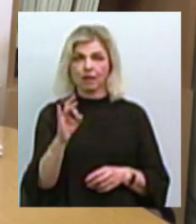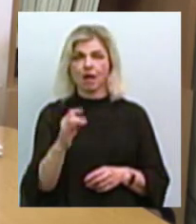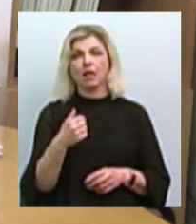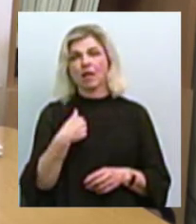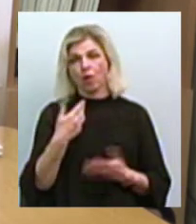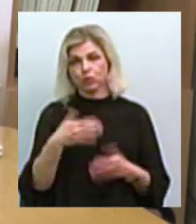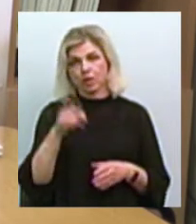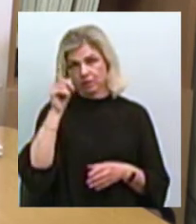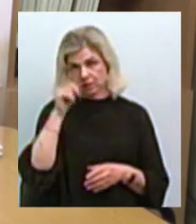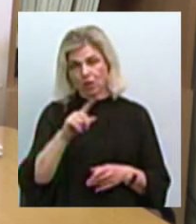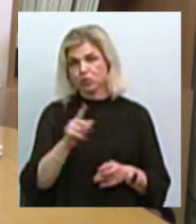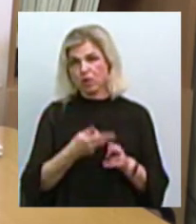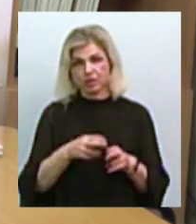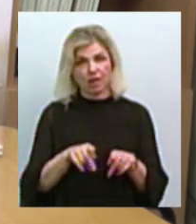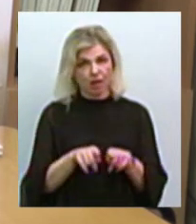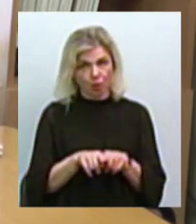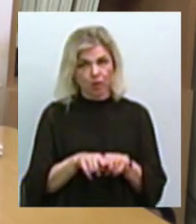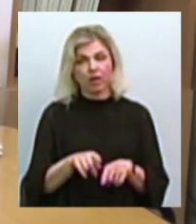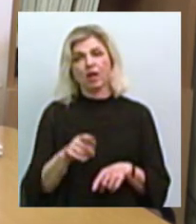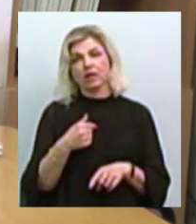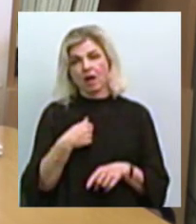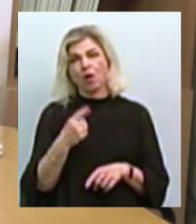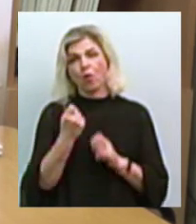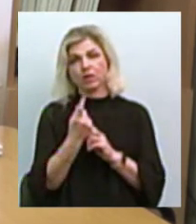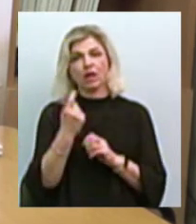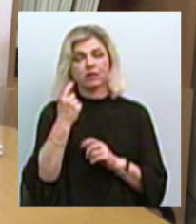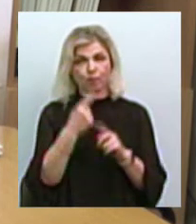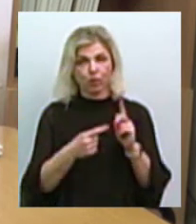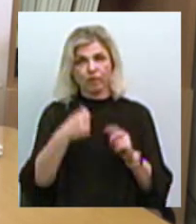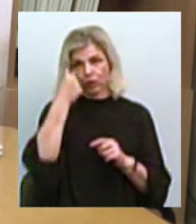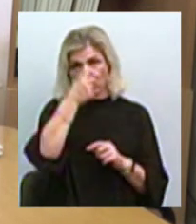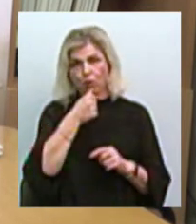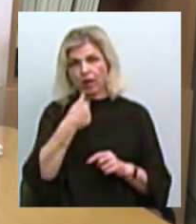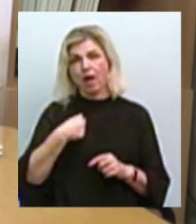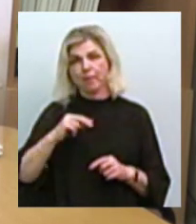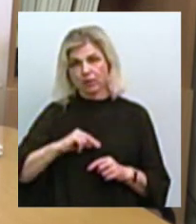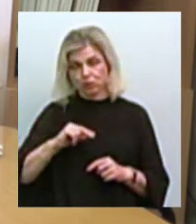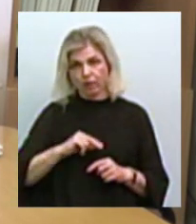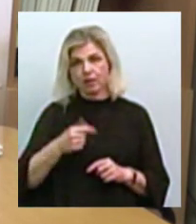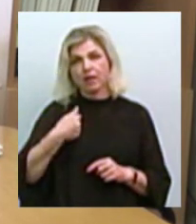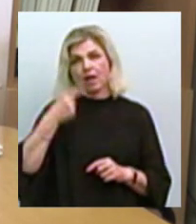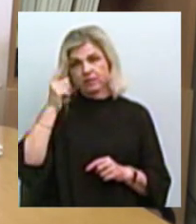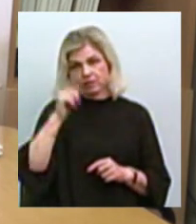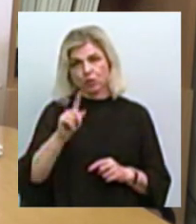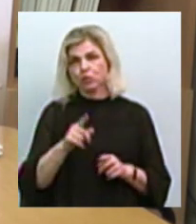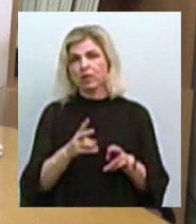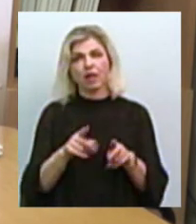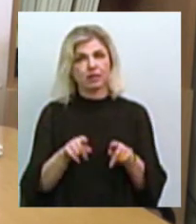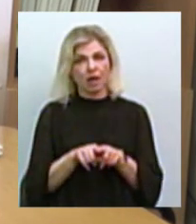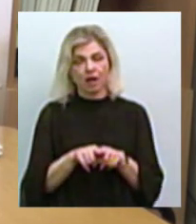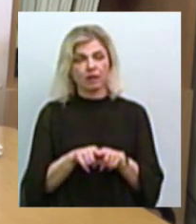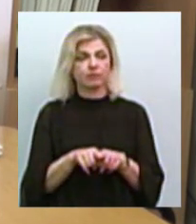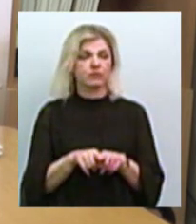вже знаючи, що це таке, так як я 11 з половиною років працювала, я знаю, що це не так в ставі